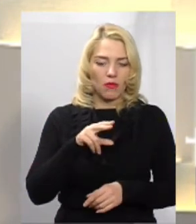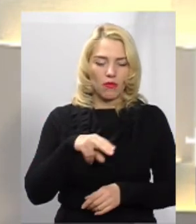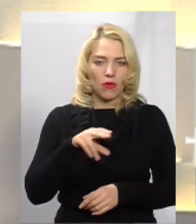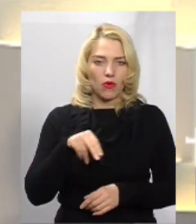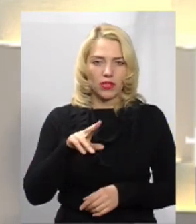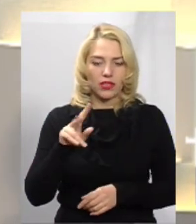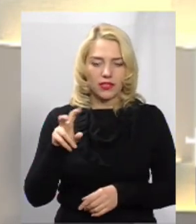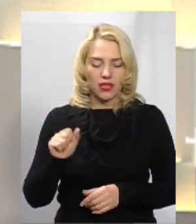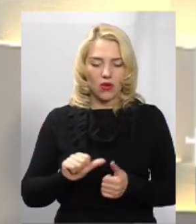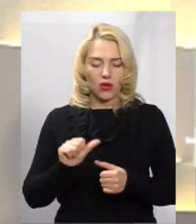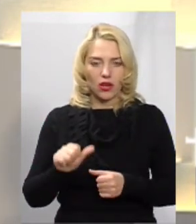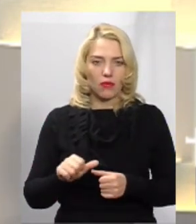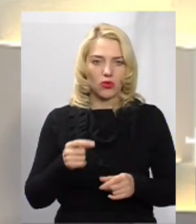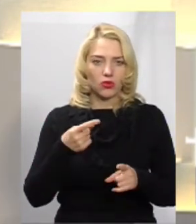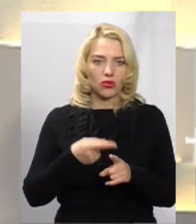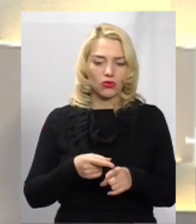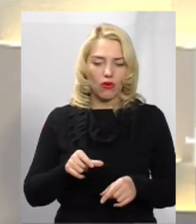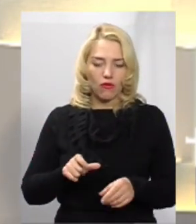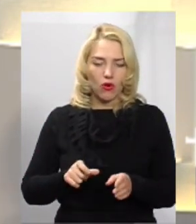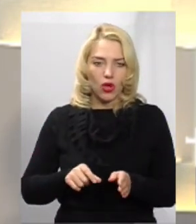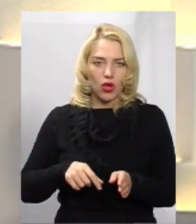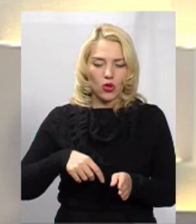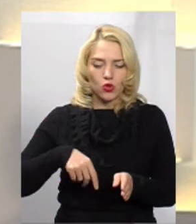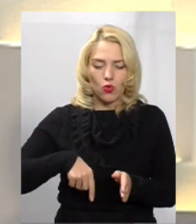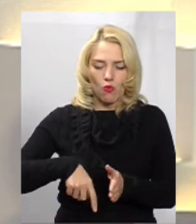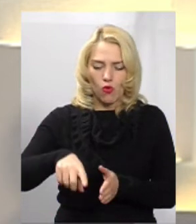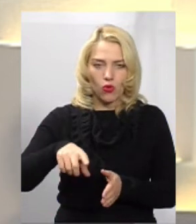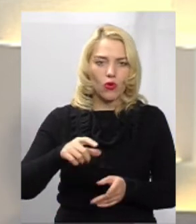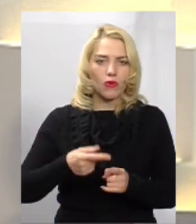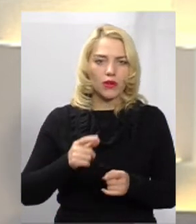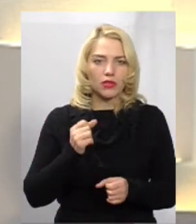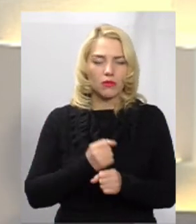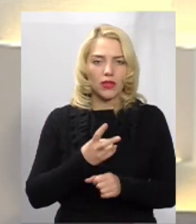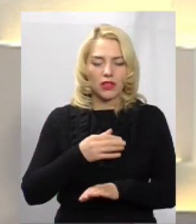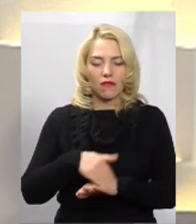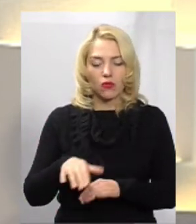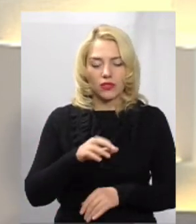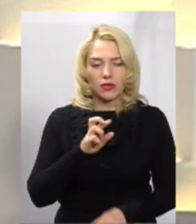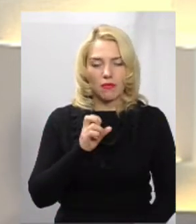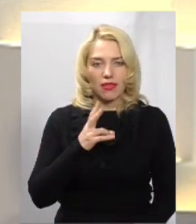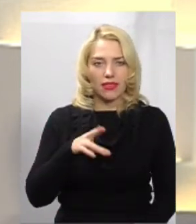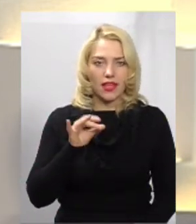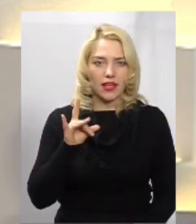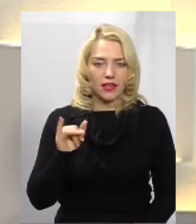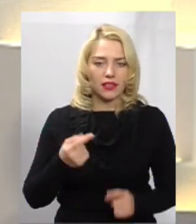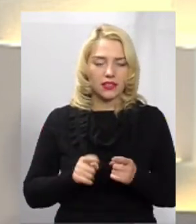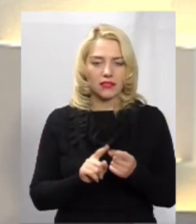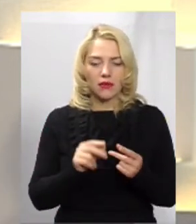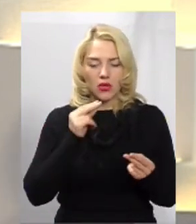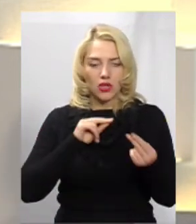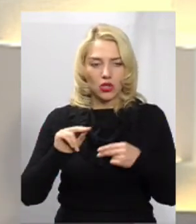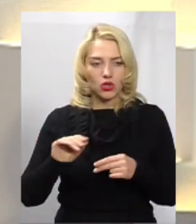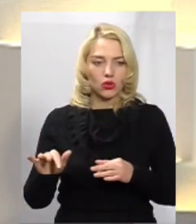додаткову смугу цього року обладнали на вулиці Степана Бандери на спуск донизу, що значно і значно покращило